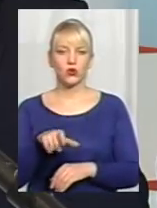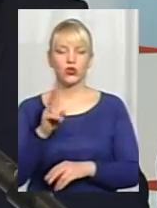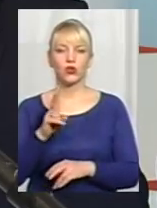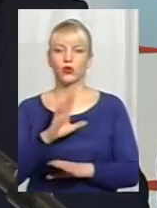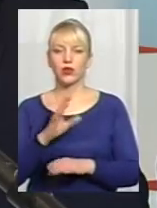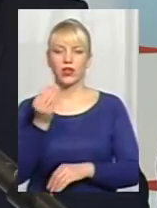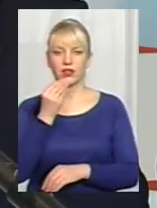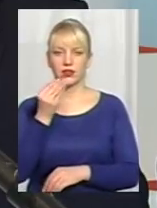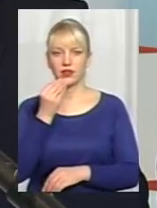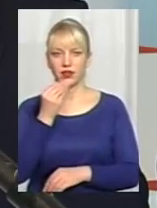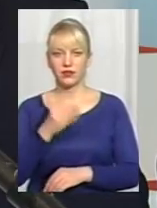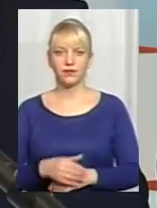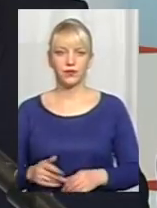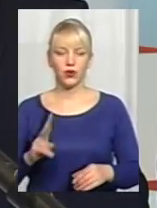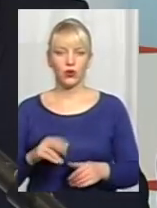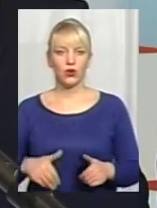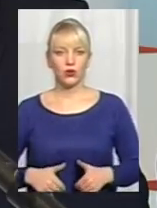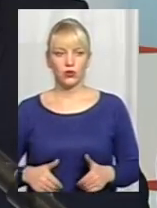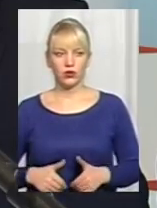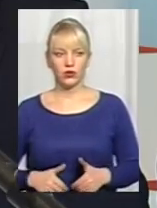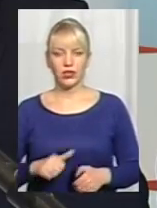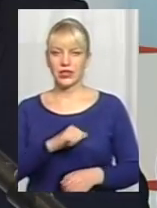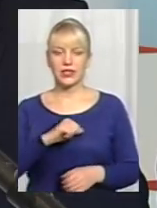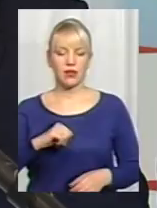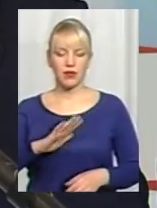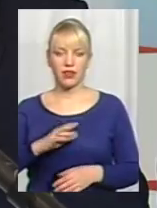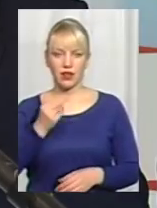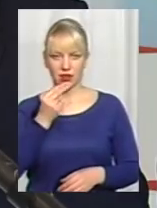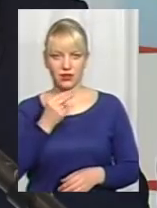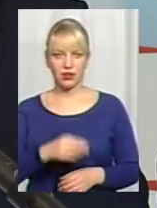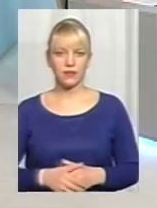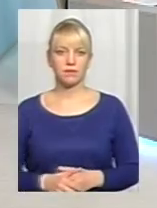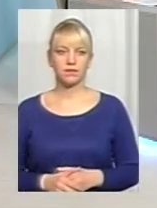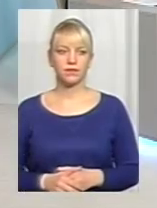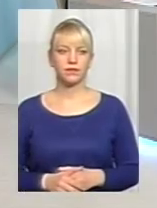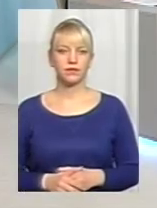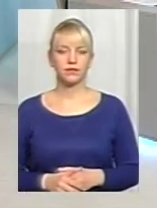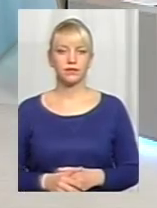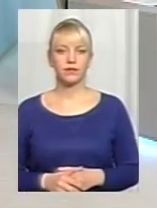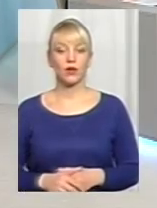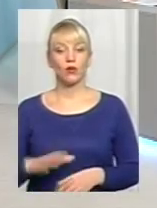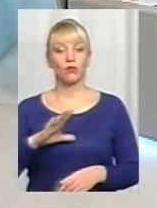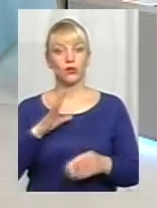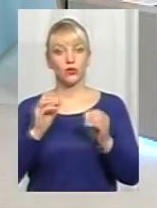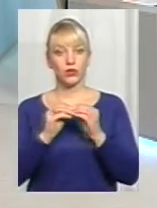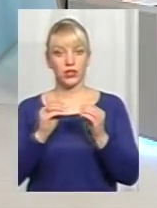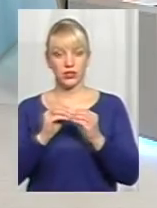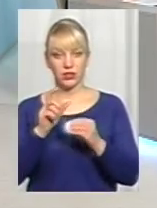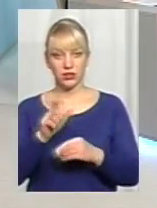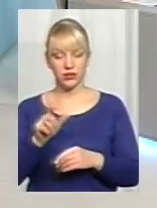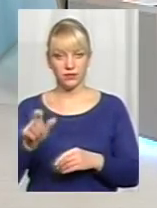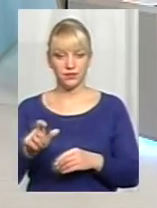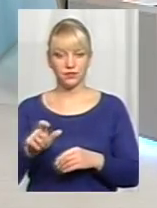їжу в установі. Ну, самі не вживають їжу в установі. А було 10, так? Було 10 засуджених.